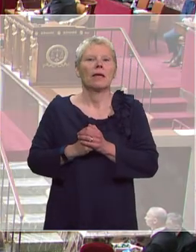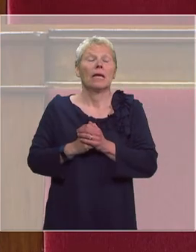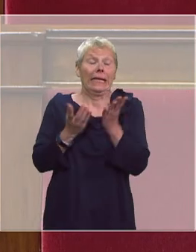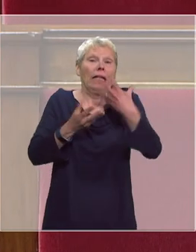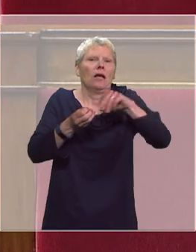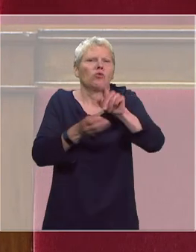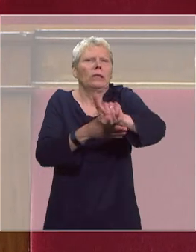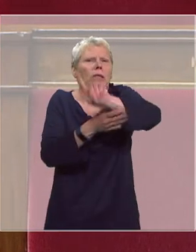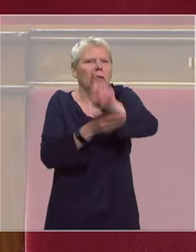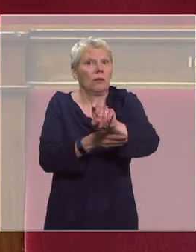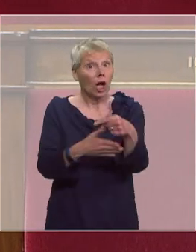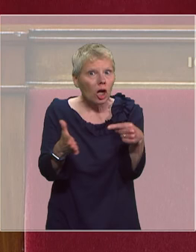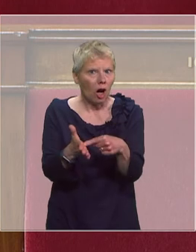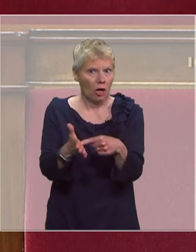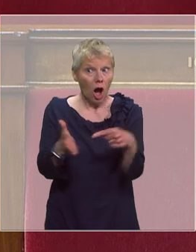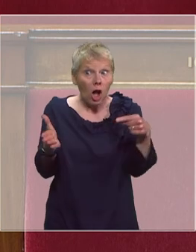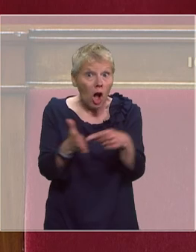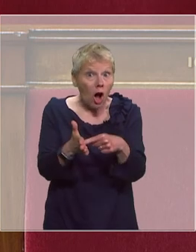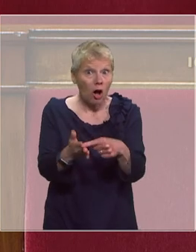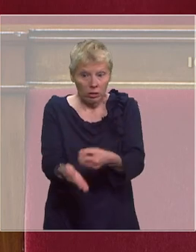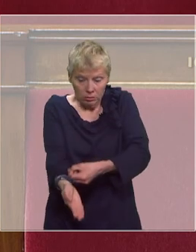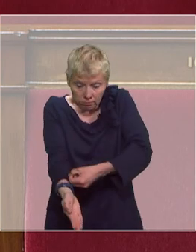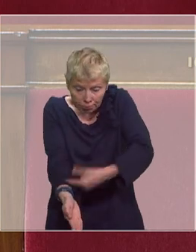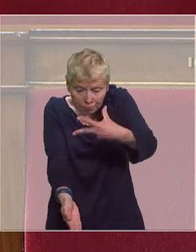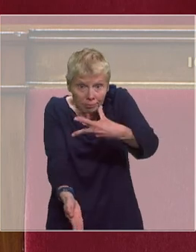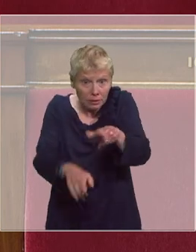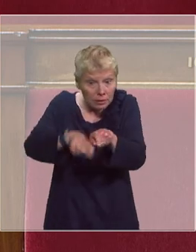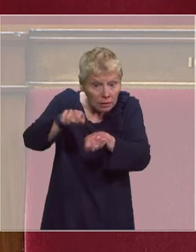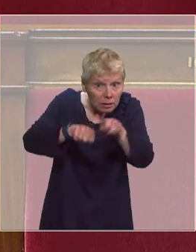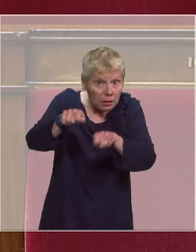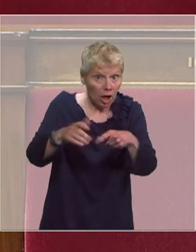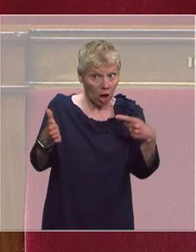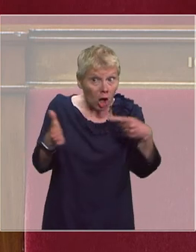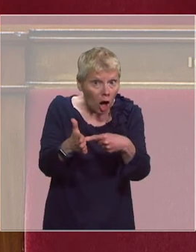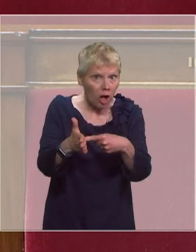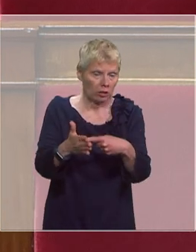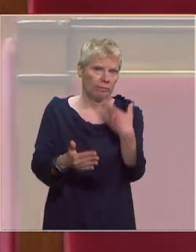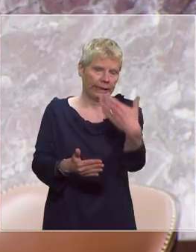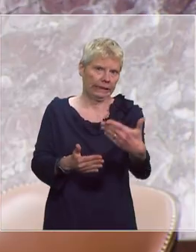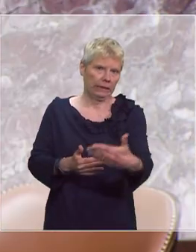complément de question, quand les tests de sérologie seront-ils disponibles ? Monsieur le ministre. Merci.